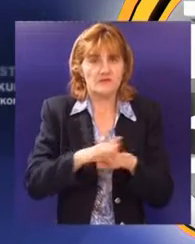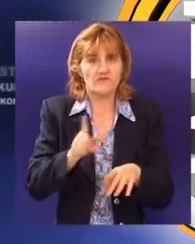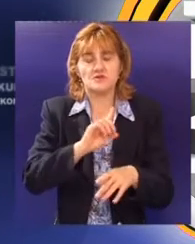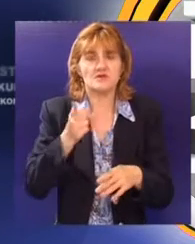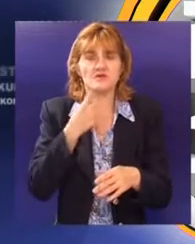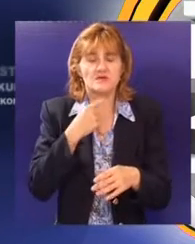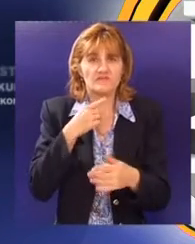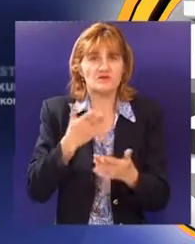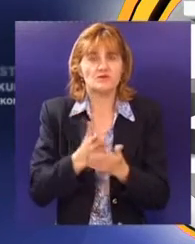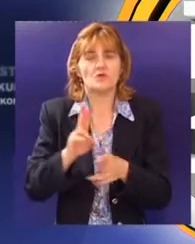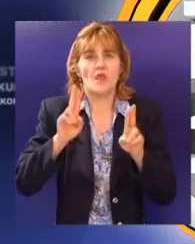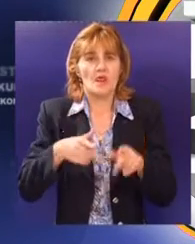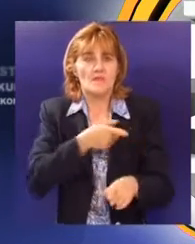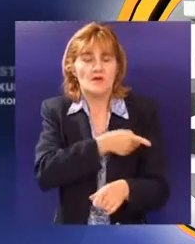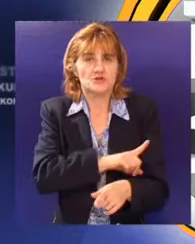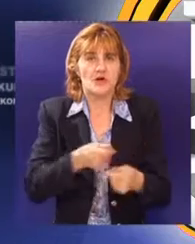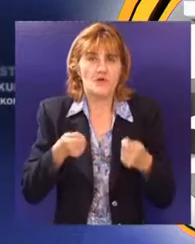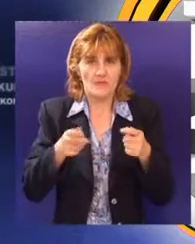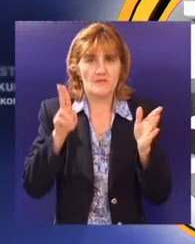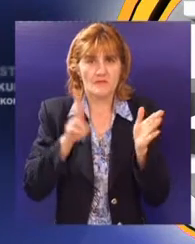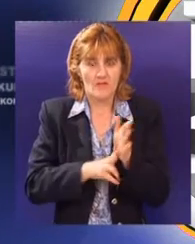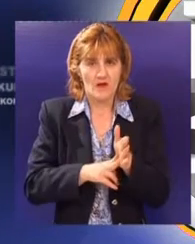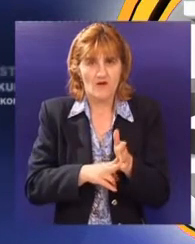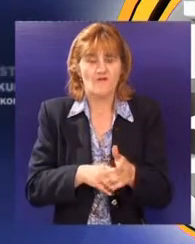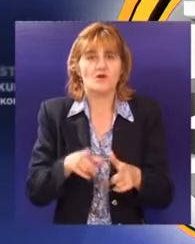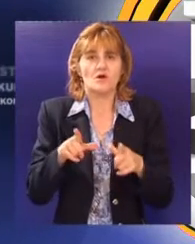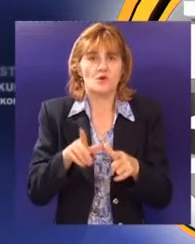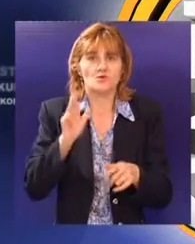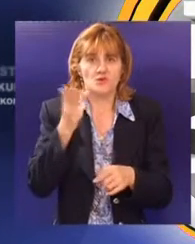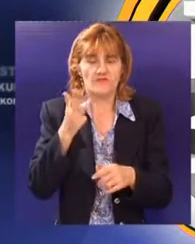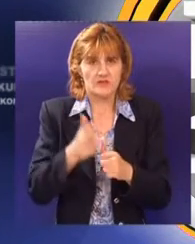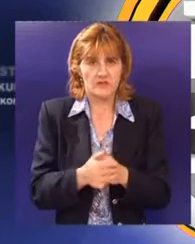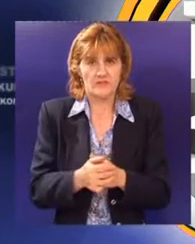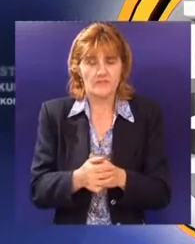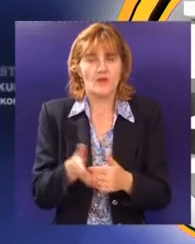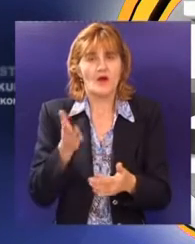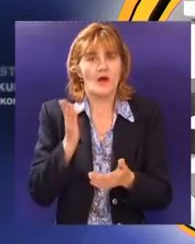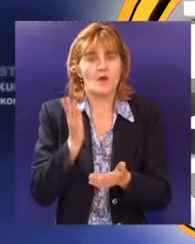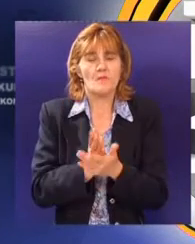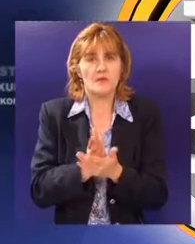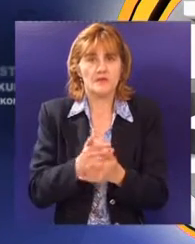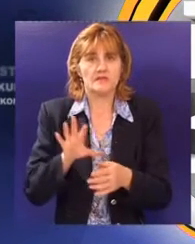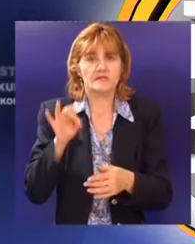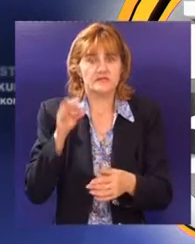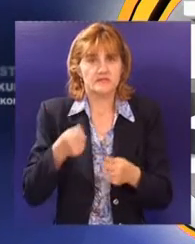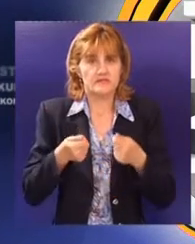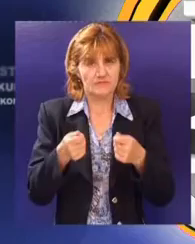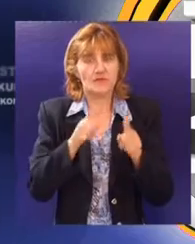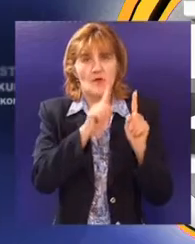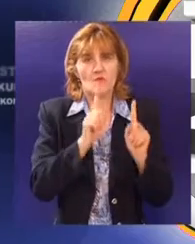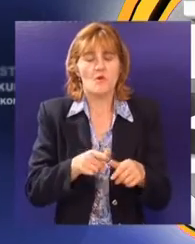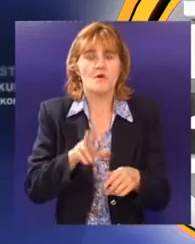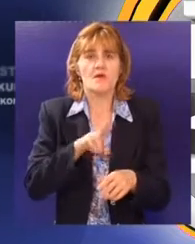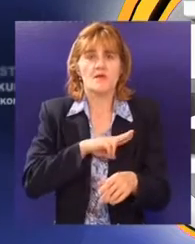ocenjeni ili da postoje greške u bodovanju, žalbu školskoj komisiji za upis mogu uložiti u četvrtak. Da bi položili kvalifikacijoni ispit, džaci moraju